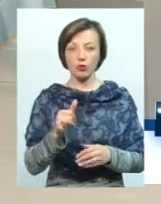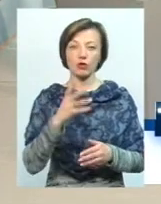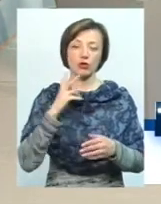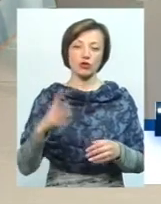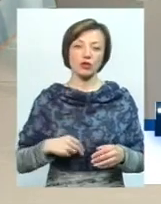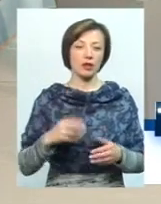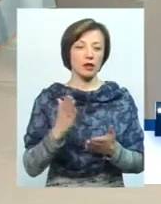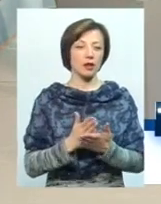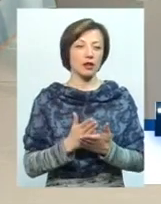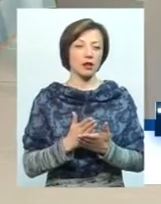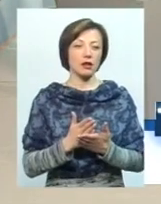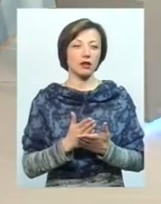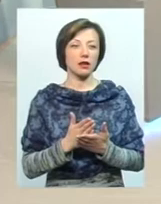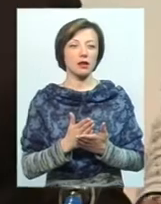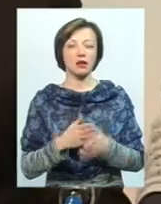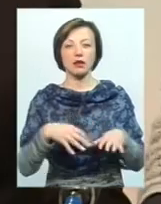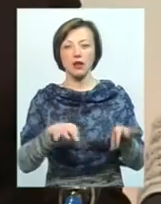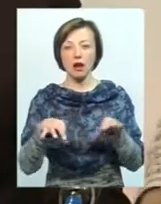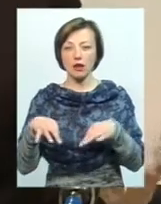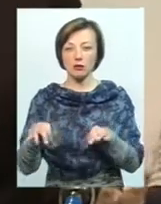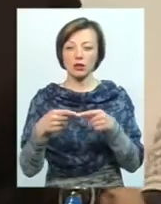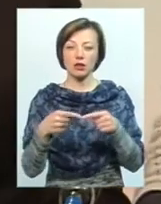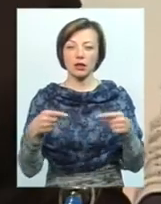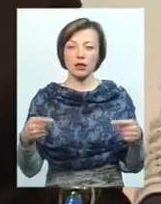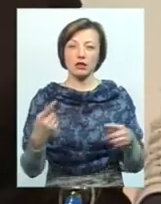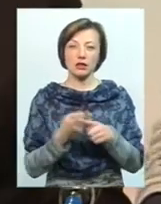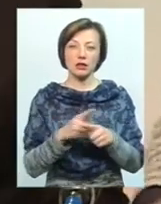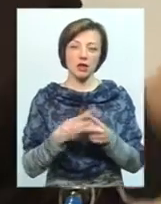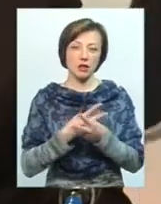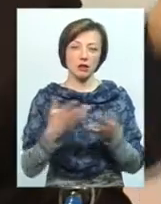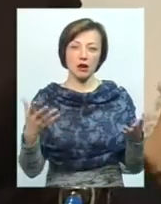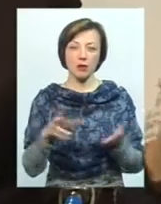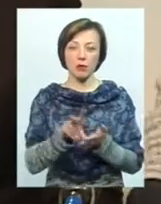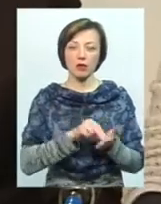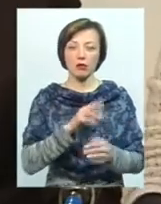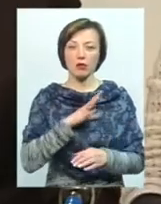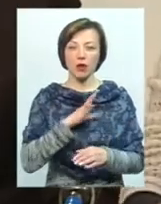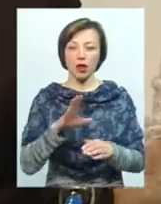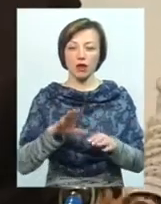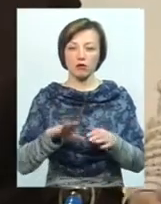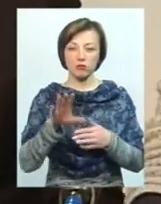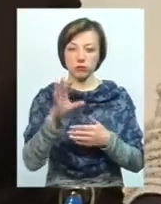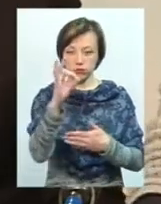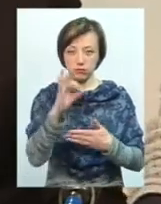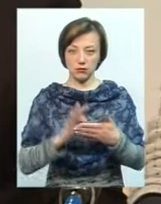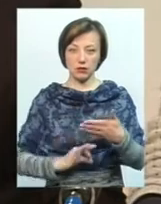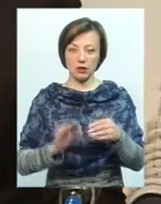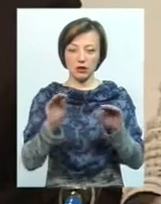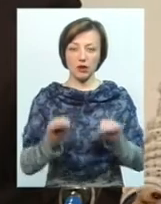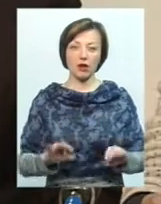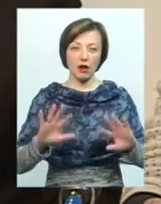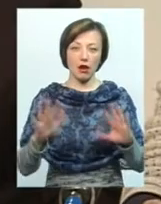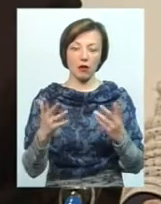дочки є там і нерухомість, і транспортні засоби. Так, це яскравий приклад того, що в нього була пуста декларація, і тут, в принципі, щось з